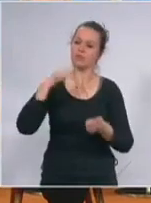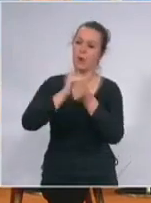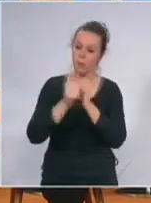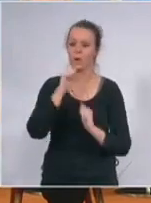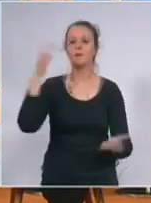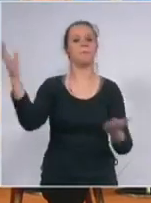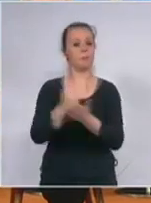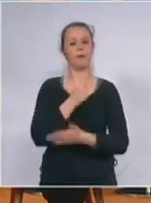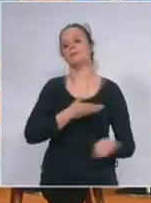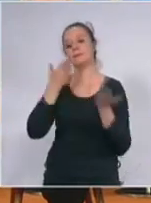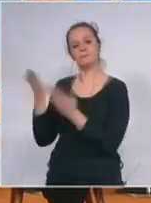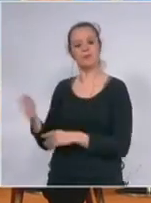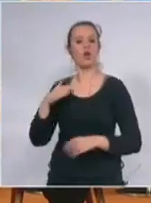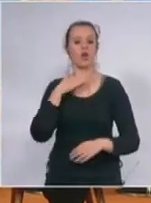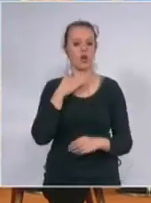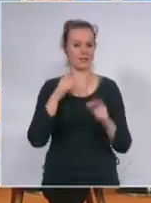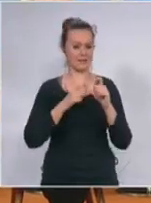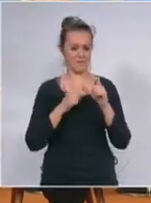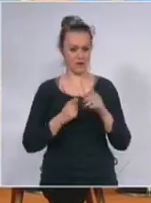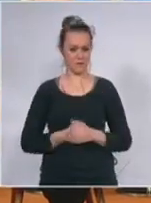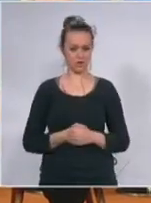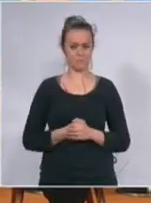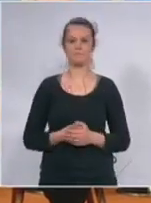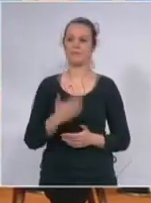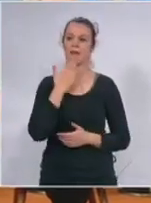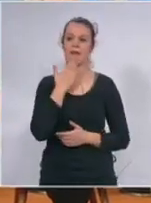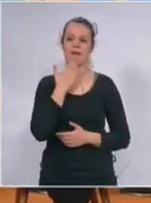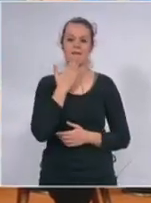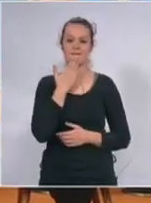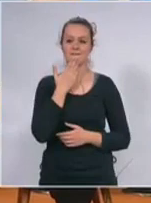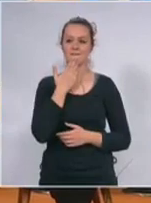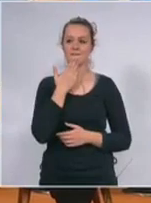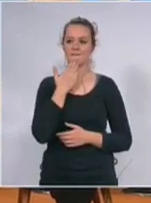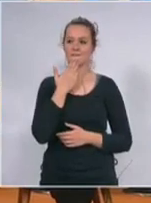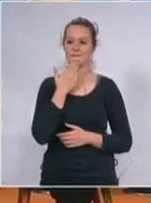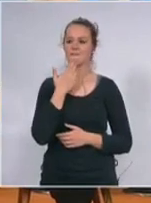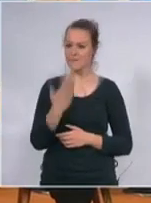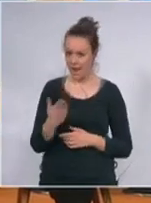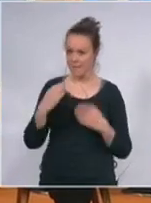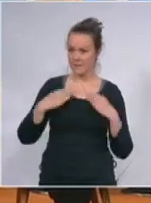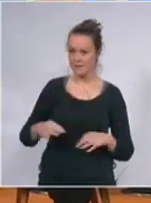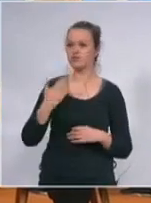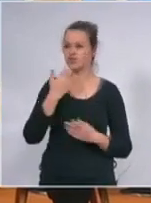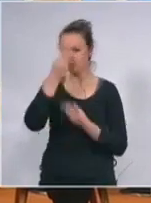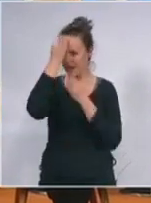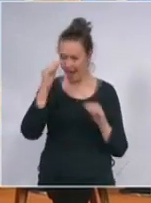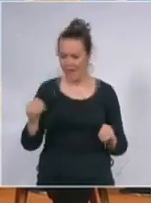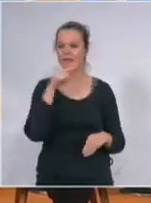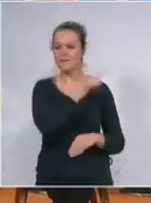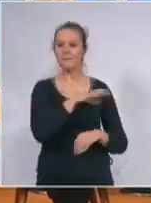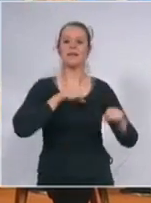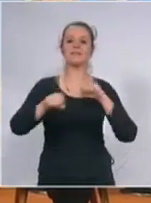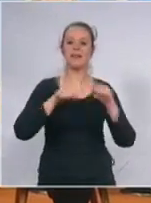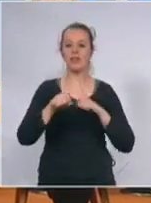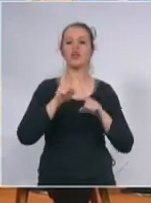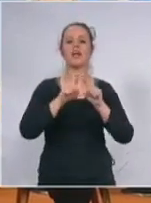ćemo Goran Stefanović Hvala gospodine predsjedniče Hvala predsjedniče Goran Stefanović Htela sam da najavim direktor infektivne klinike gospodin